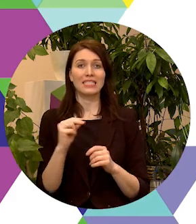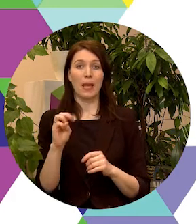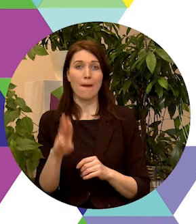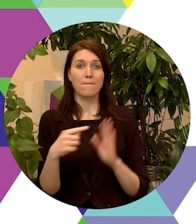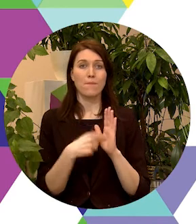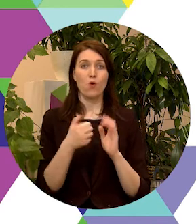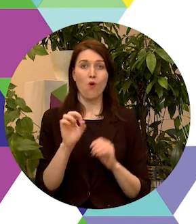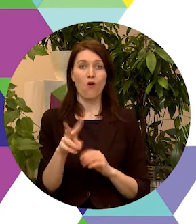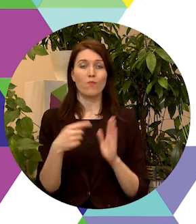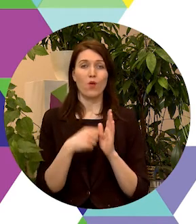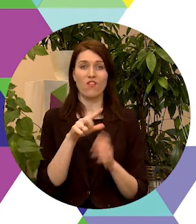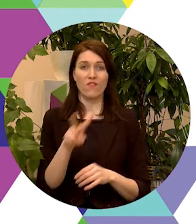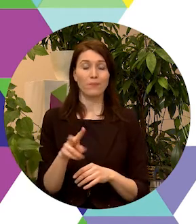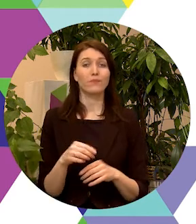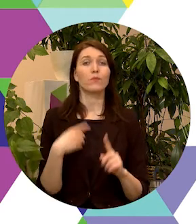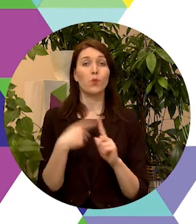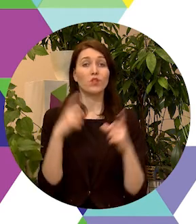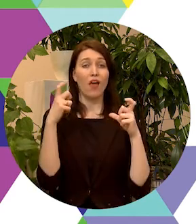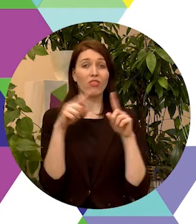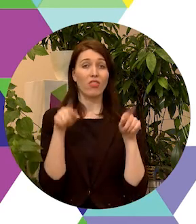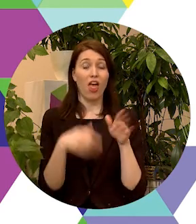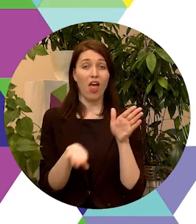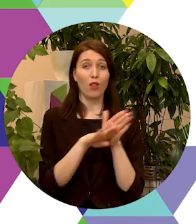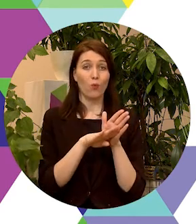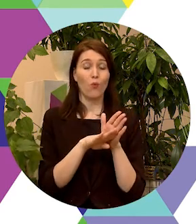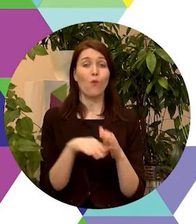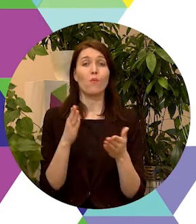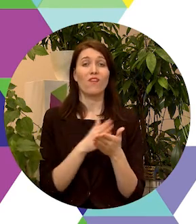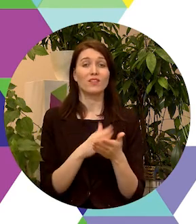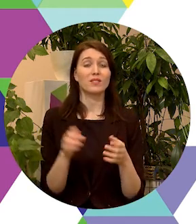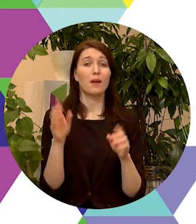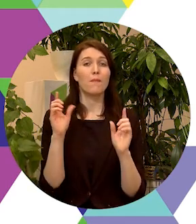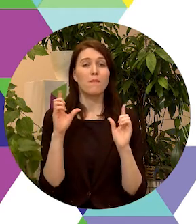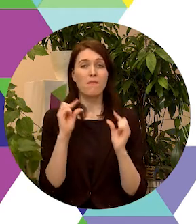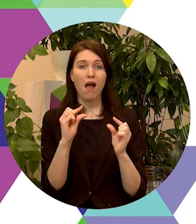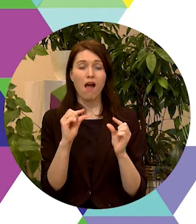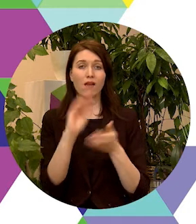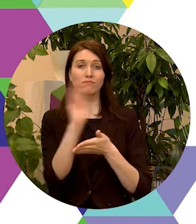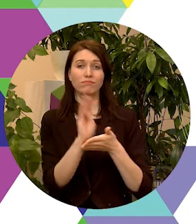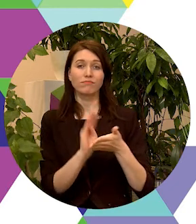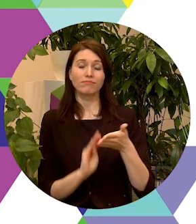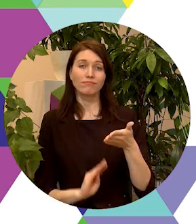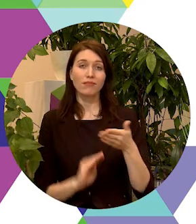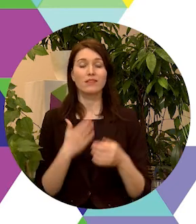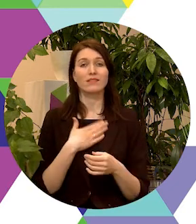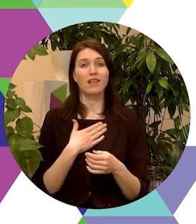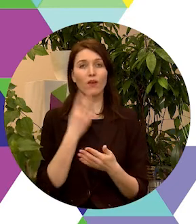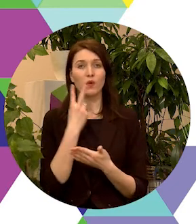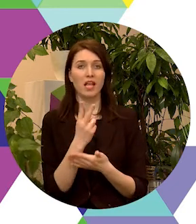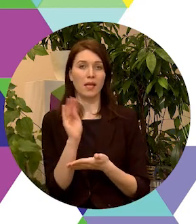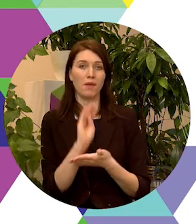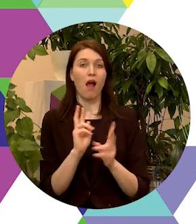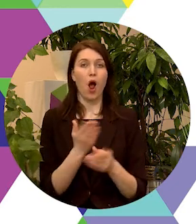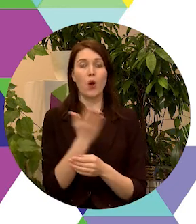pievienot attēlu un pavisam nelielu pavadošo tekstu ar savu vīziju. Kā tad